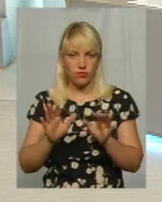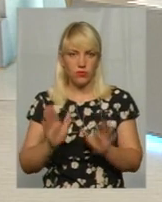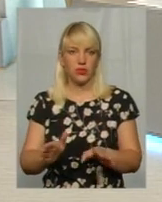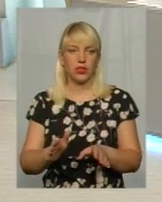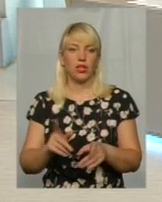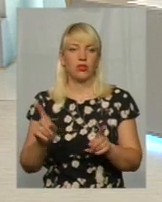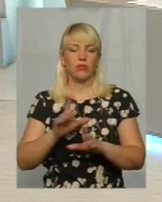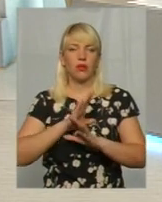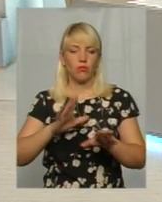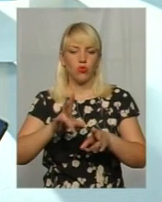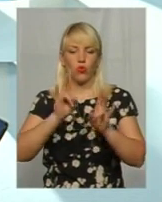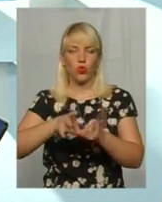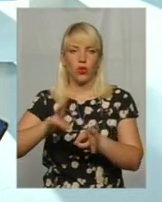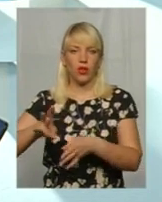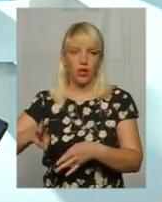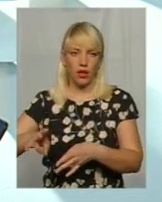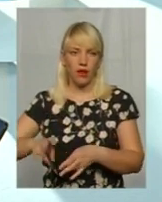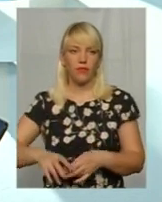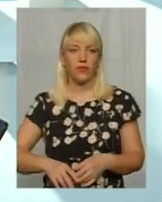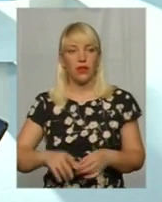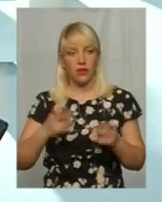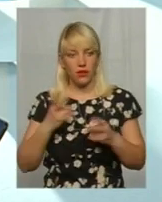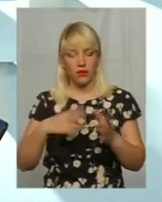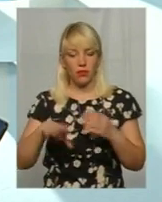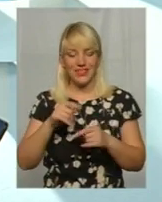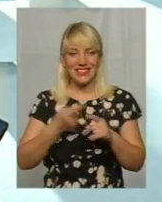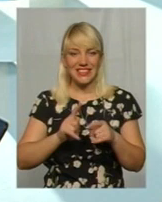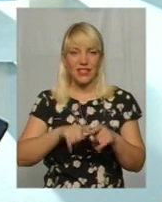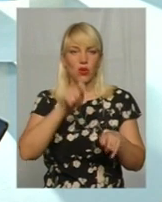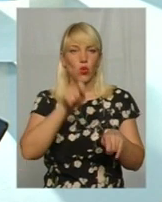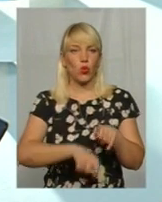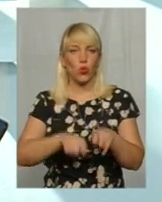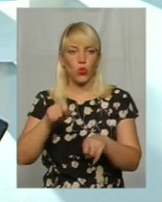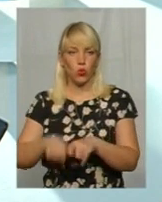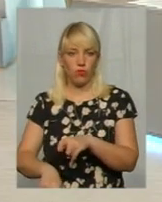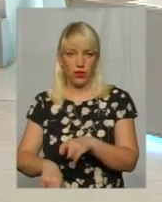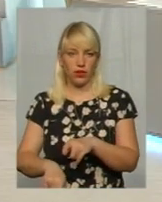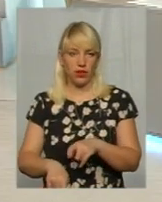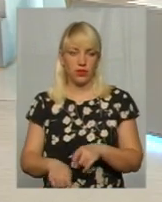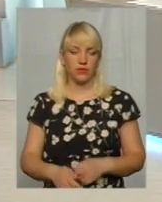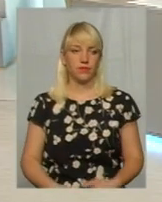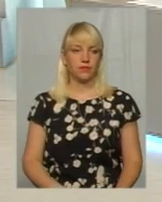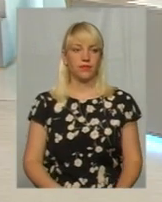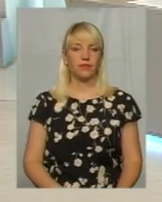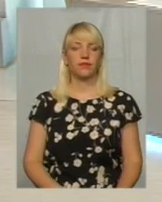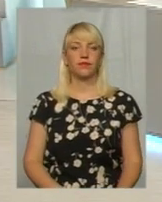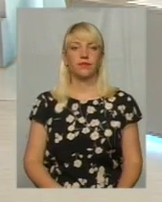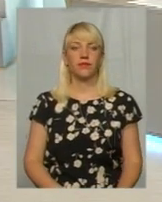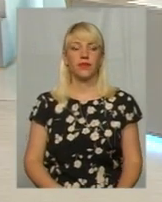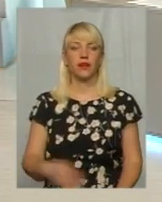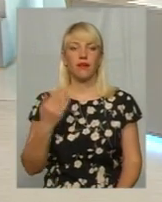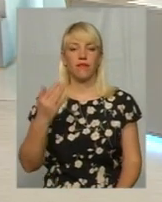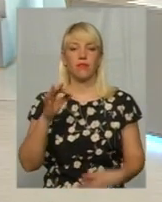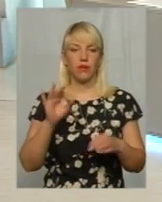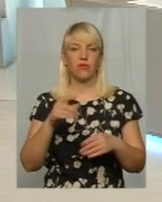уникнути будь-яких травм, нещасних випадків, бажано це все контролювати. Не бажано, а, я думаю, обов'язково. От ви дуже гарно